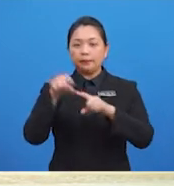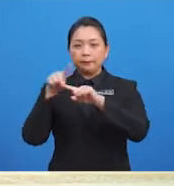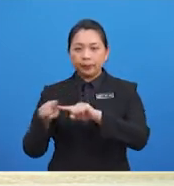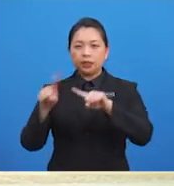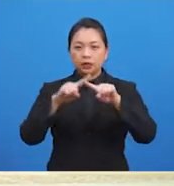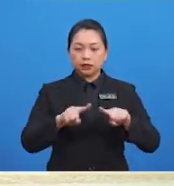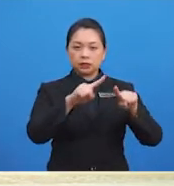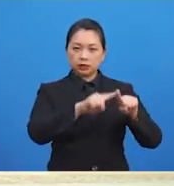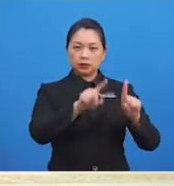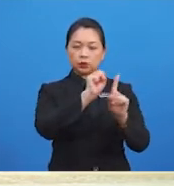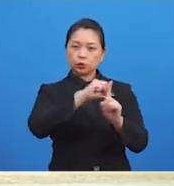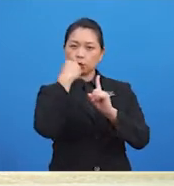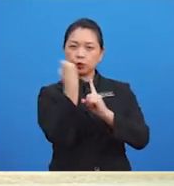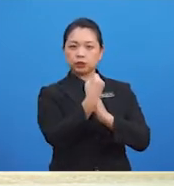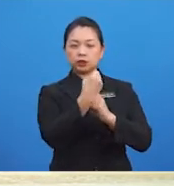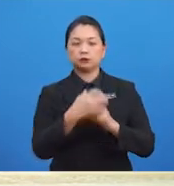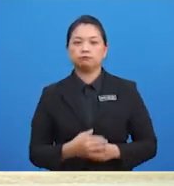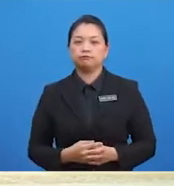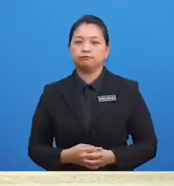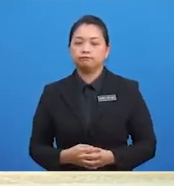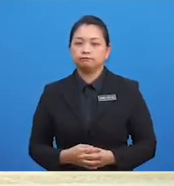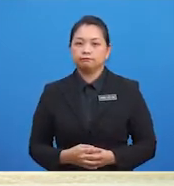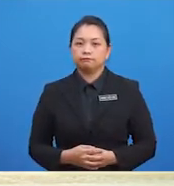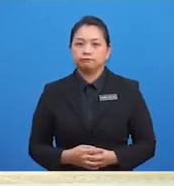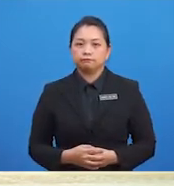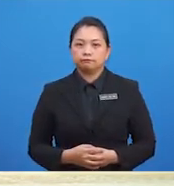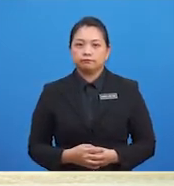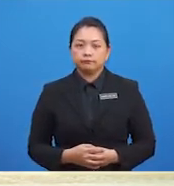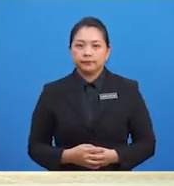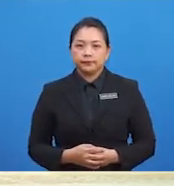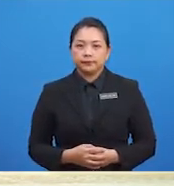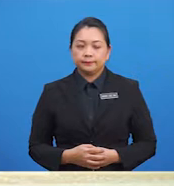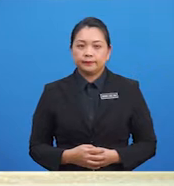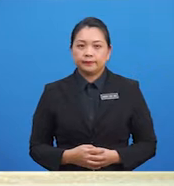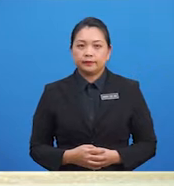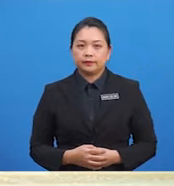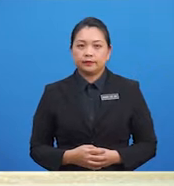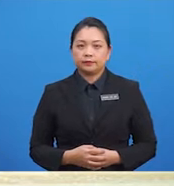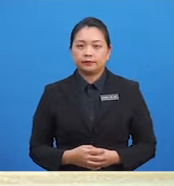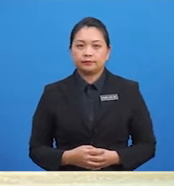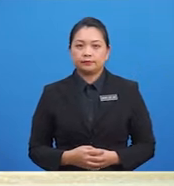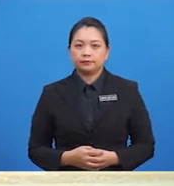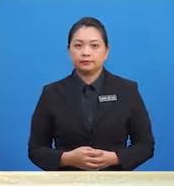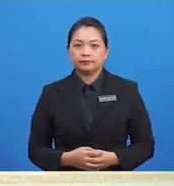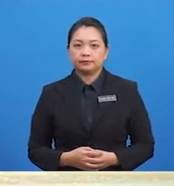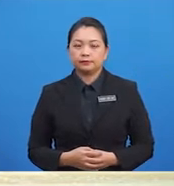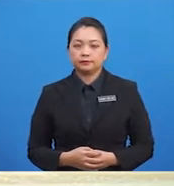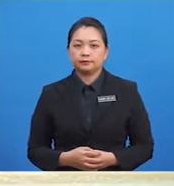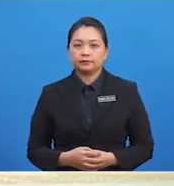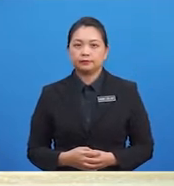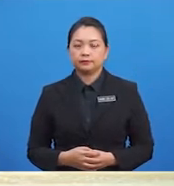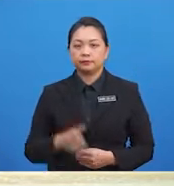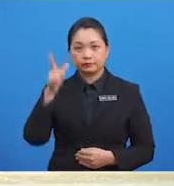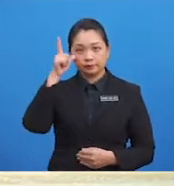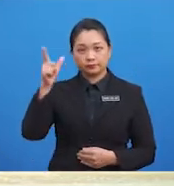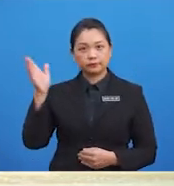pelbagai situasi Ayo kita lihat pada situasi Lihat